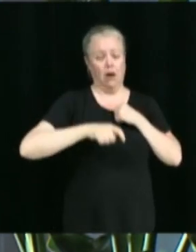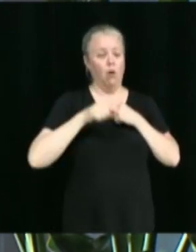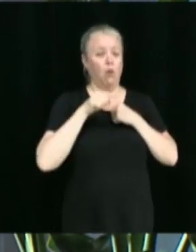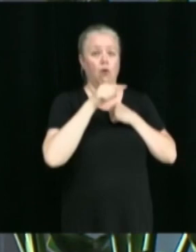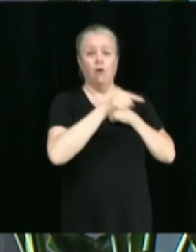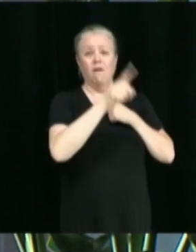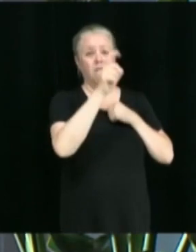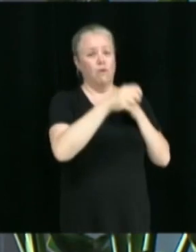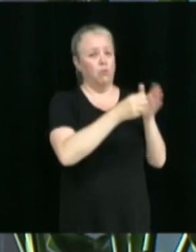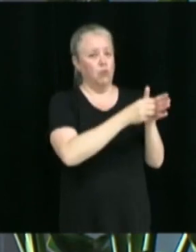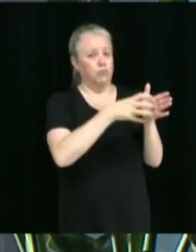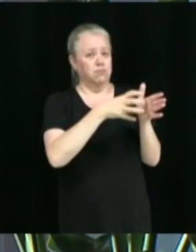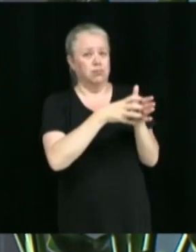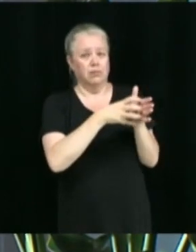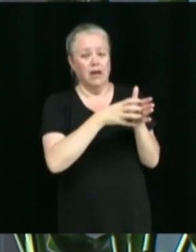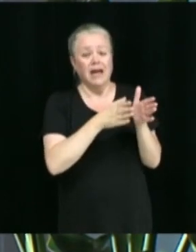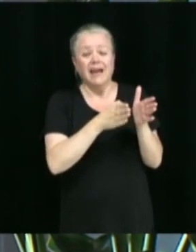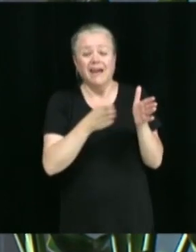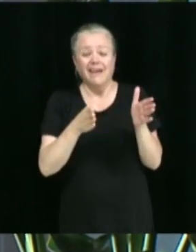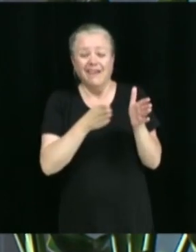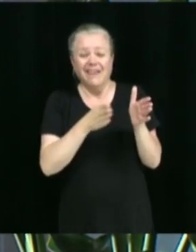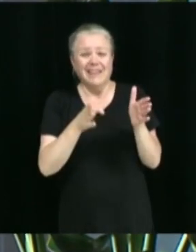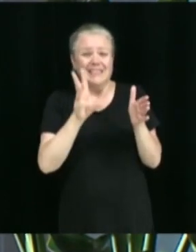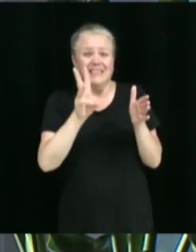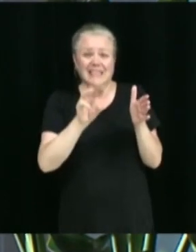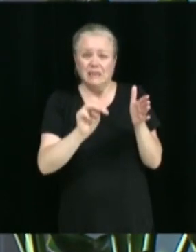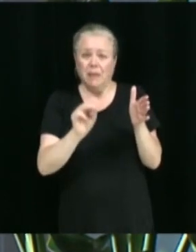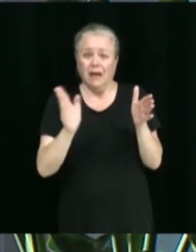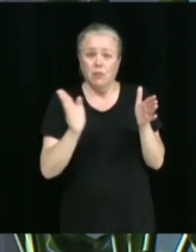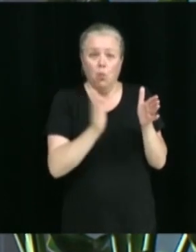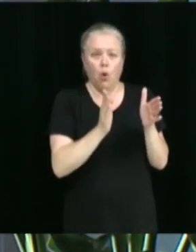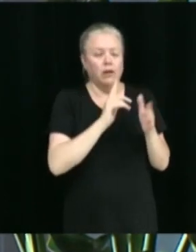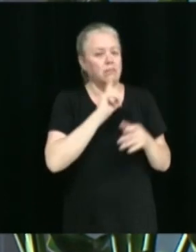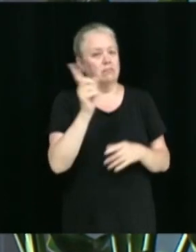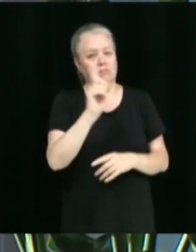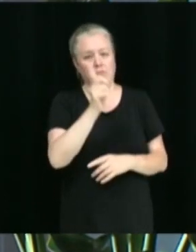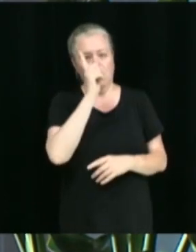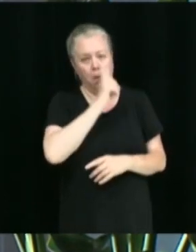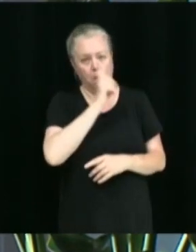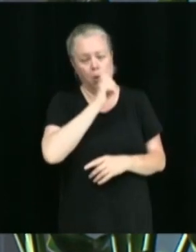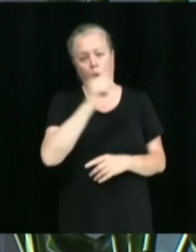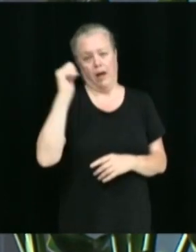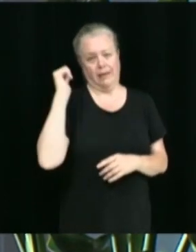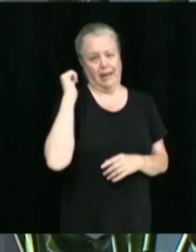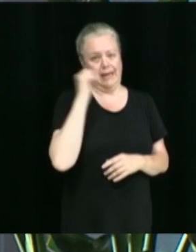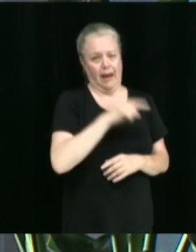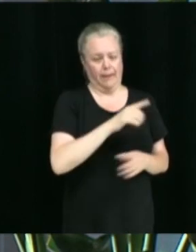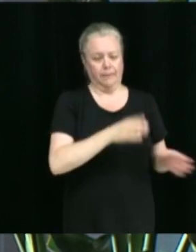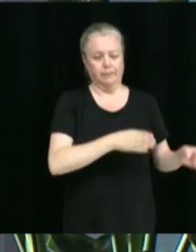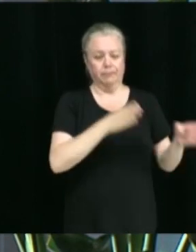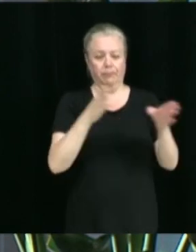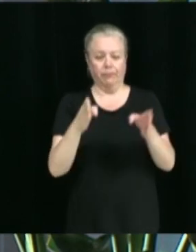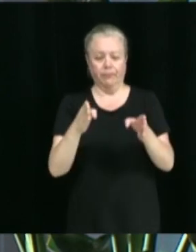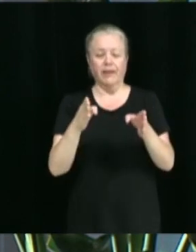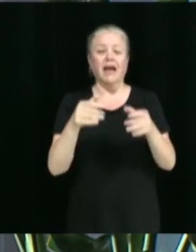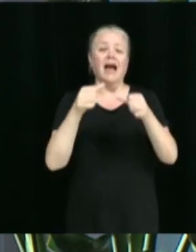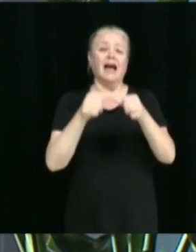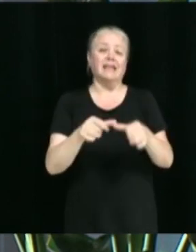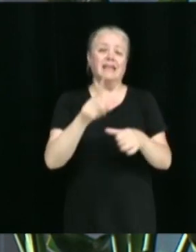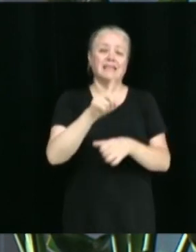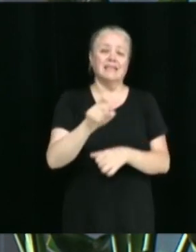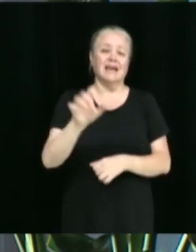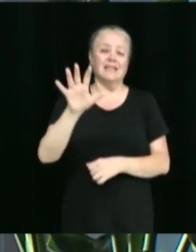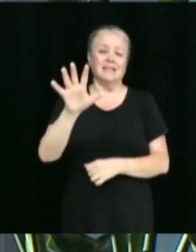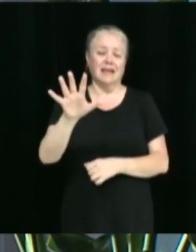être agrandi à moins de 6 mètres de la ligne arrière. La deuxième dérogation mineure concerne l'immeuble situé au numéro 105, rue